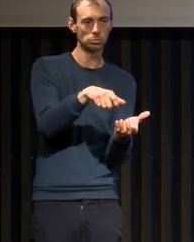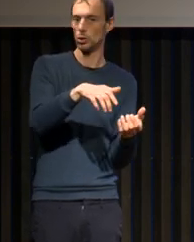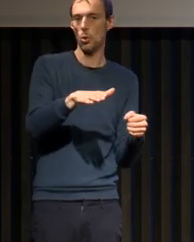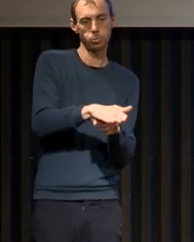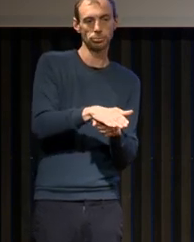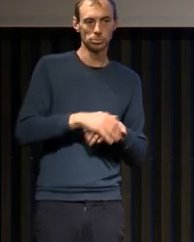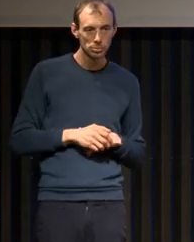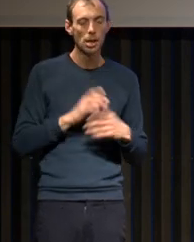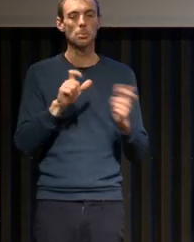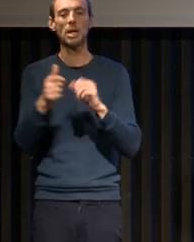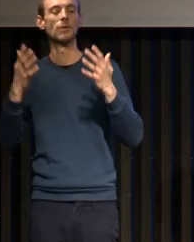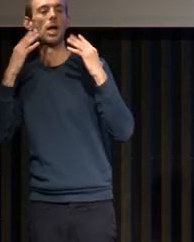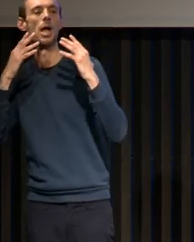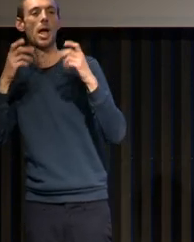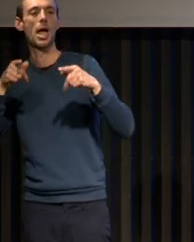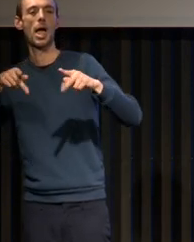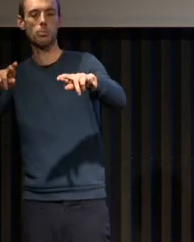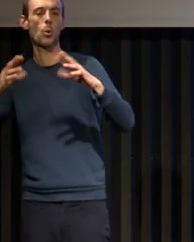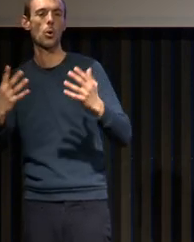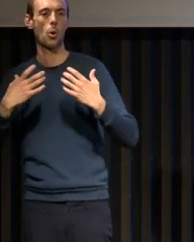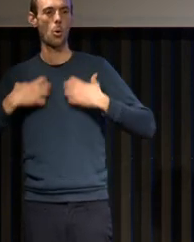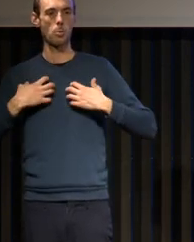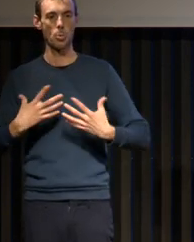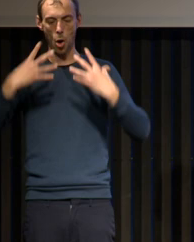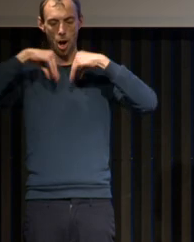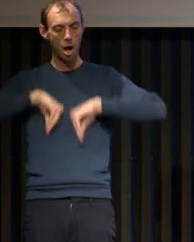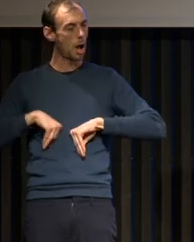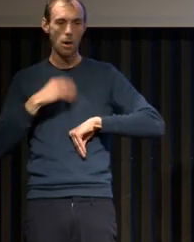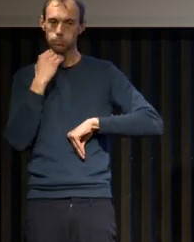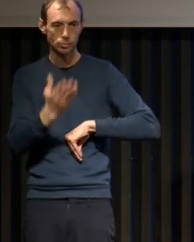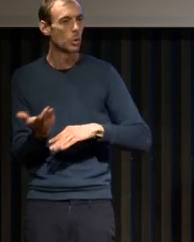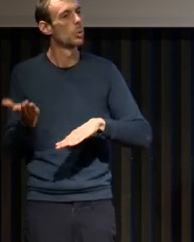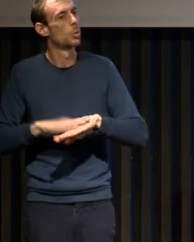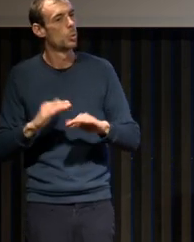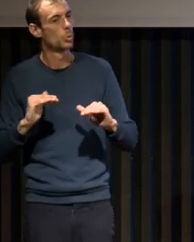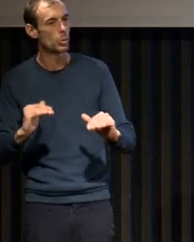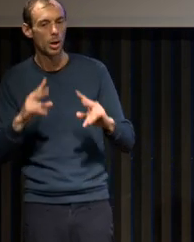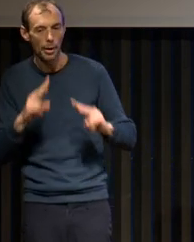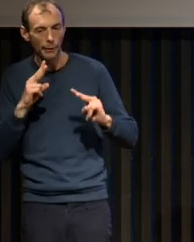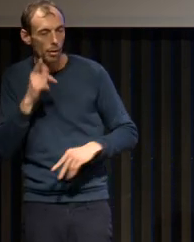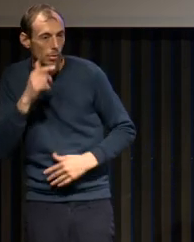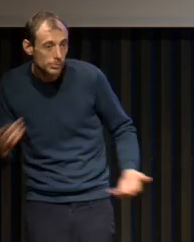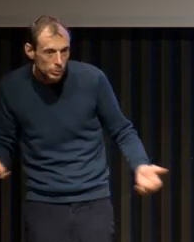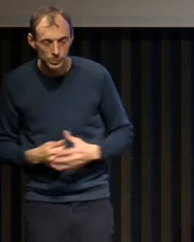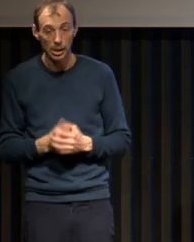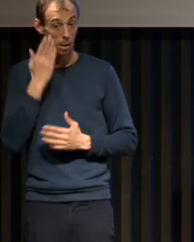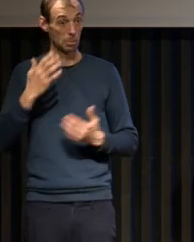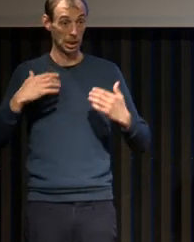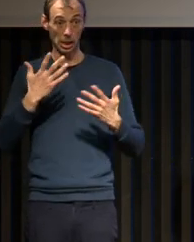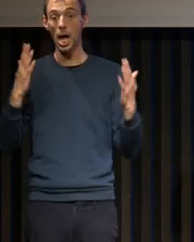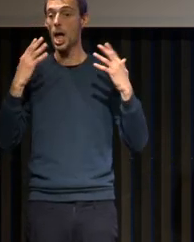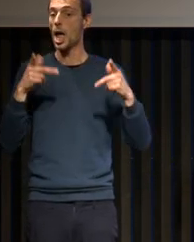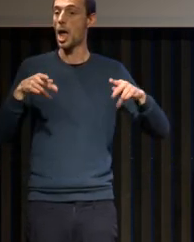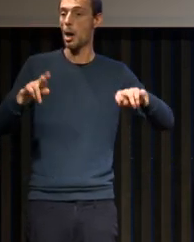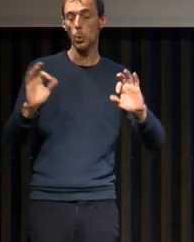'air pur ne parvient donc pas à atteindre les poumons malgré des efforts de respiration. Sans air pur, le taux d'oxygène dans le sang diminue.